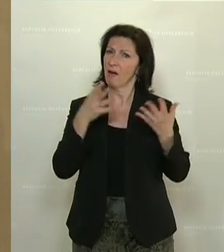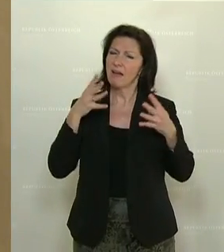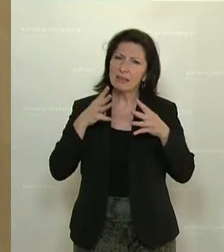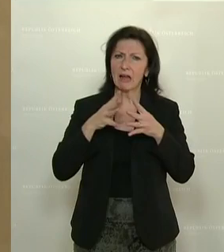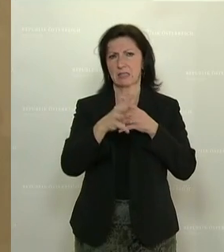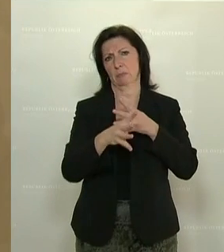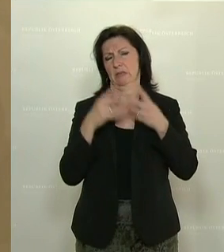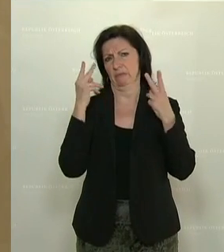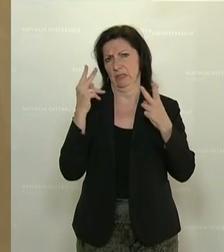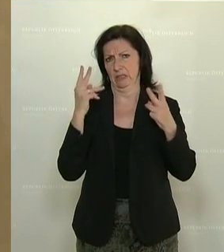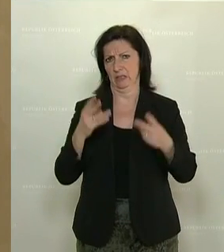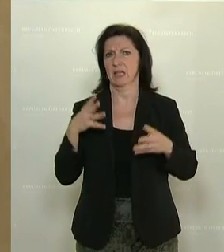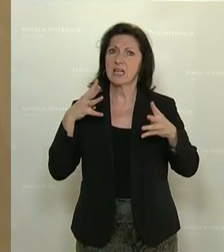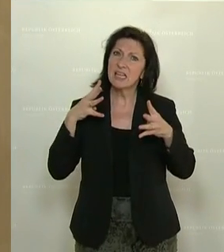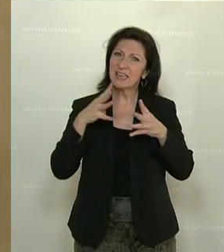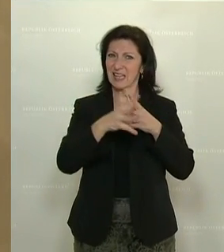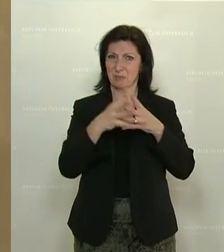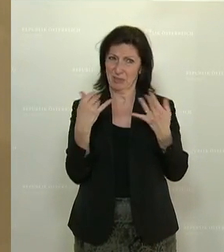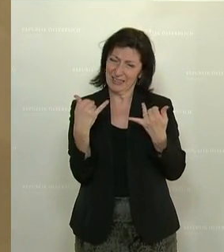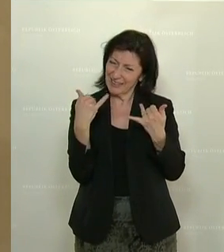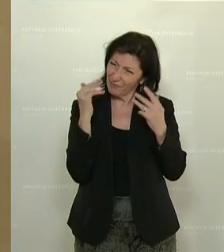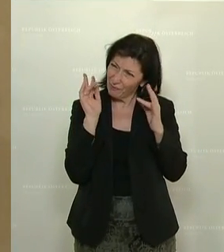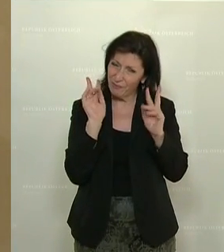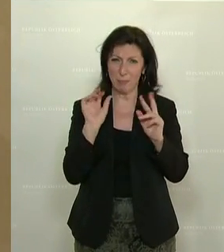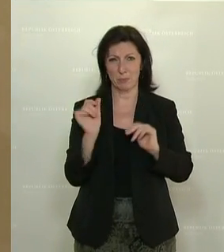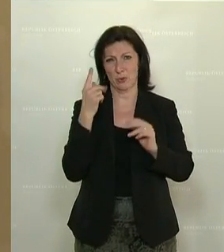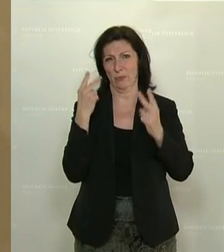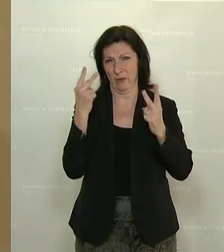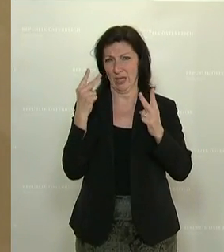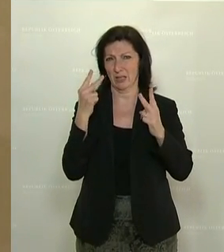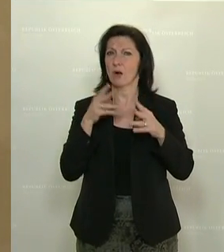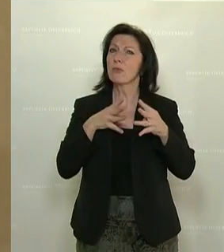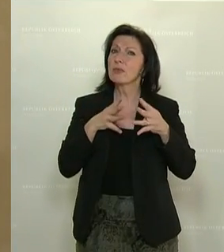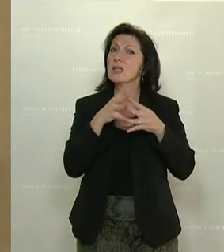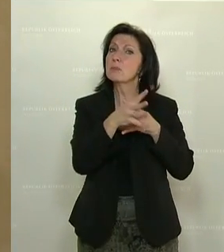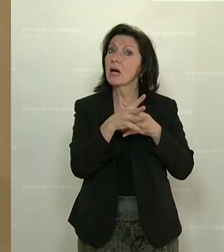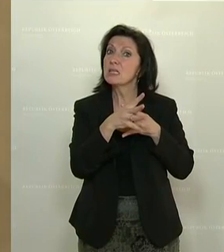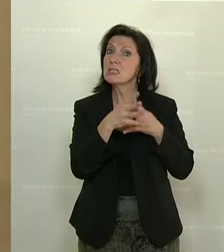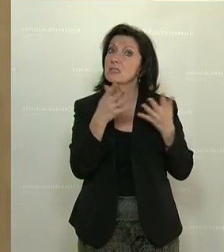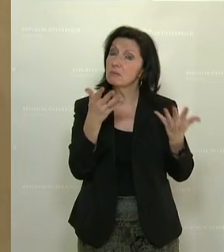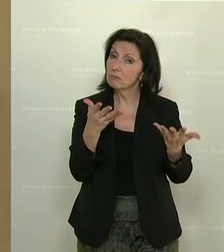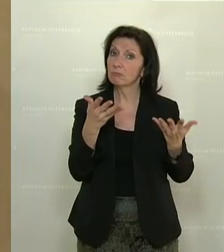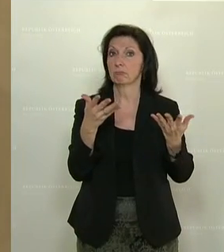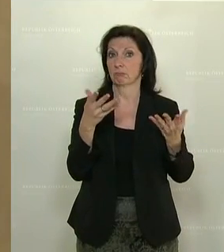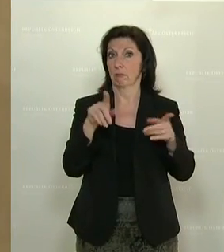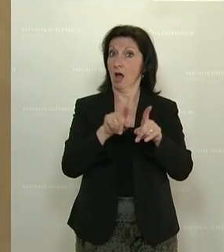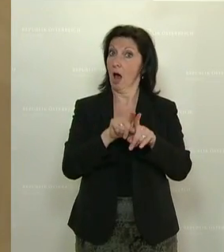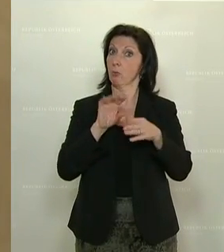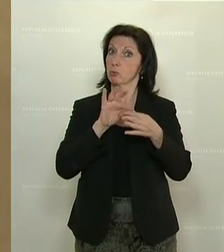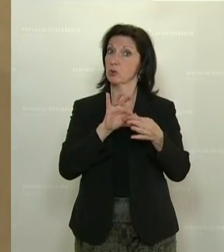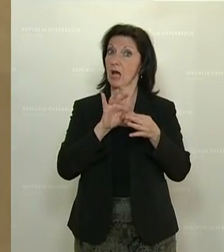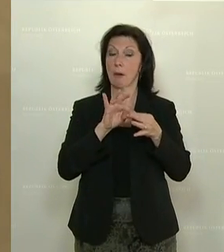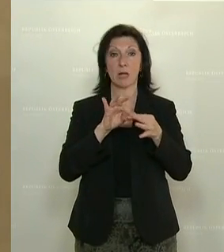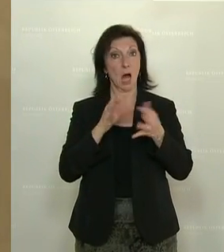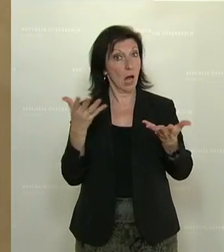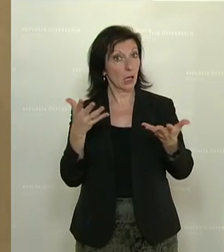Diese Transparenz zählt mehr denn je. Und genau diese Transparenz haben wir auch, wenn wir an die Nahrungsmittel